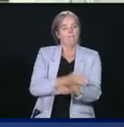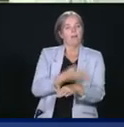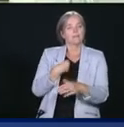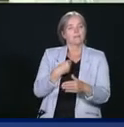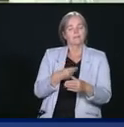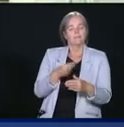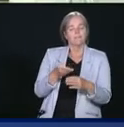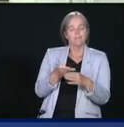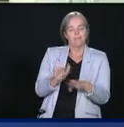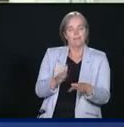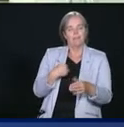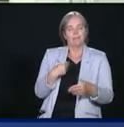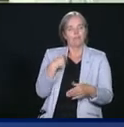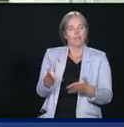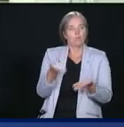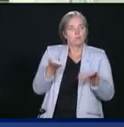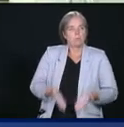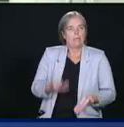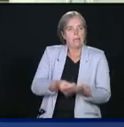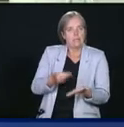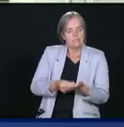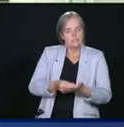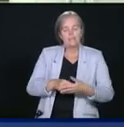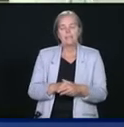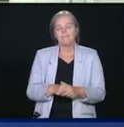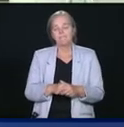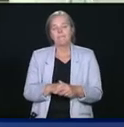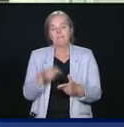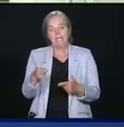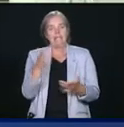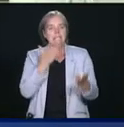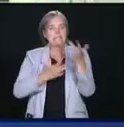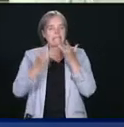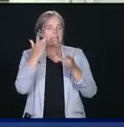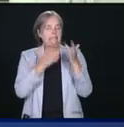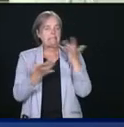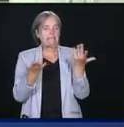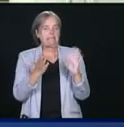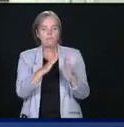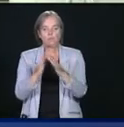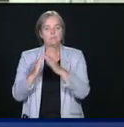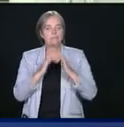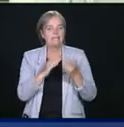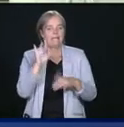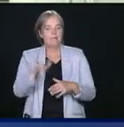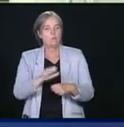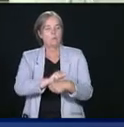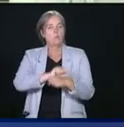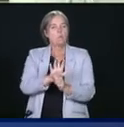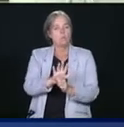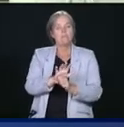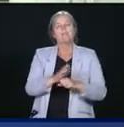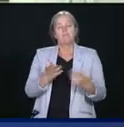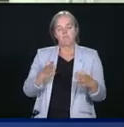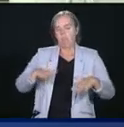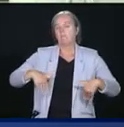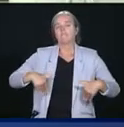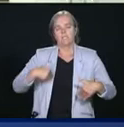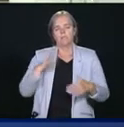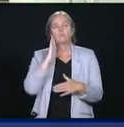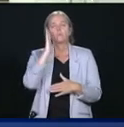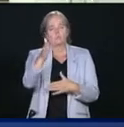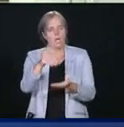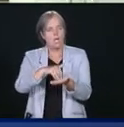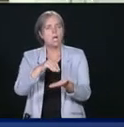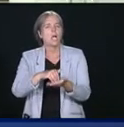six mois, mais nous accélérons le processus car il y a un manque de liquidité en raison de la COVID-19. Et oui, il y a un besoin de faire plus. Nous allons faire